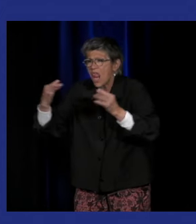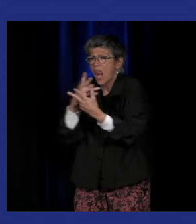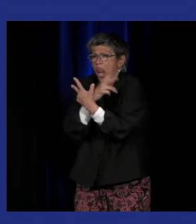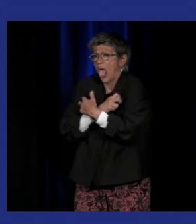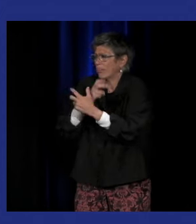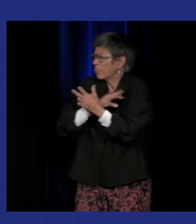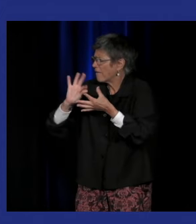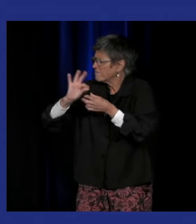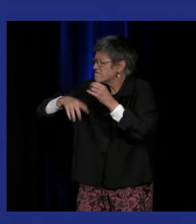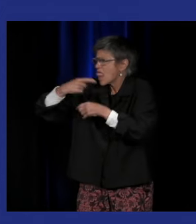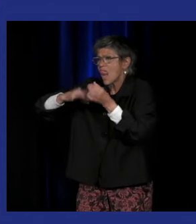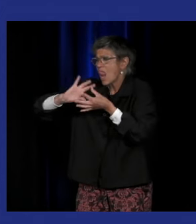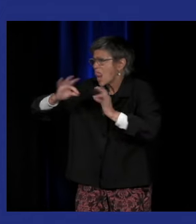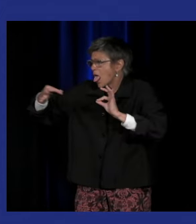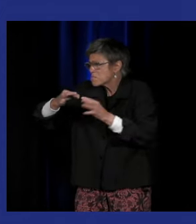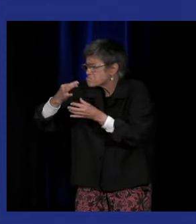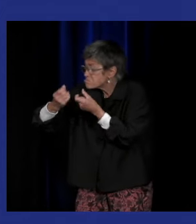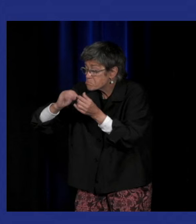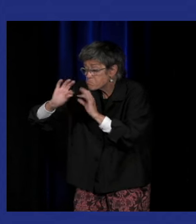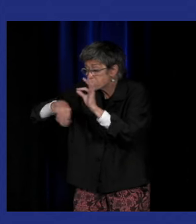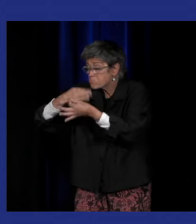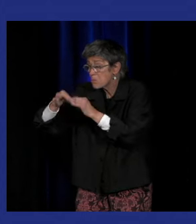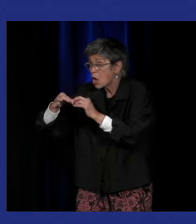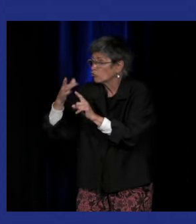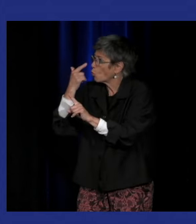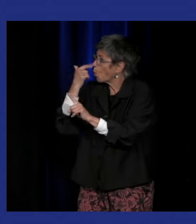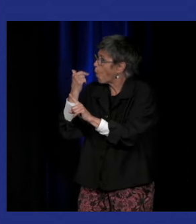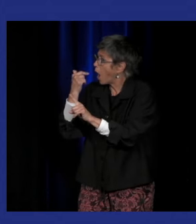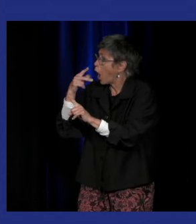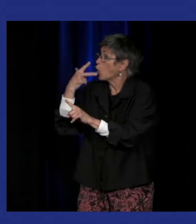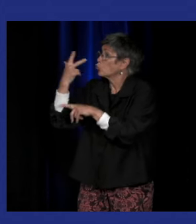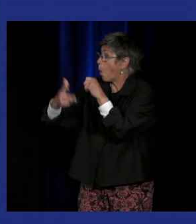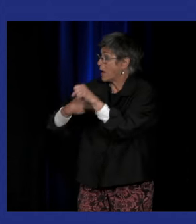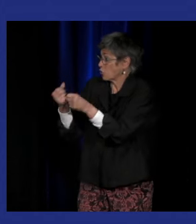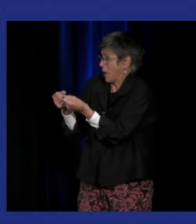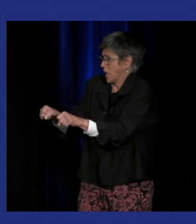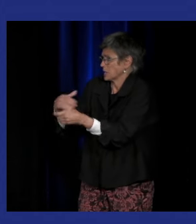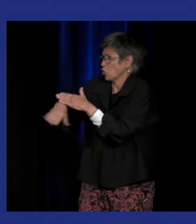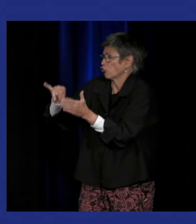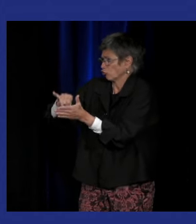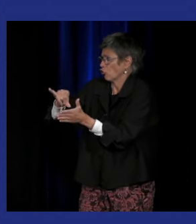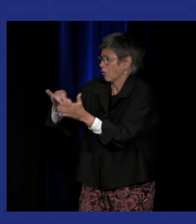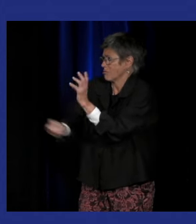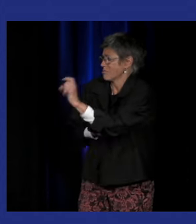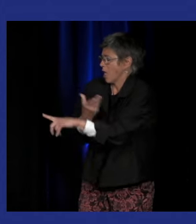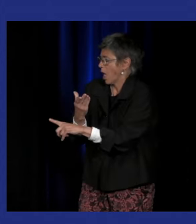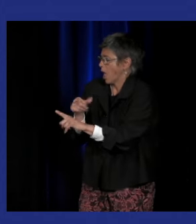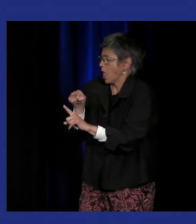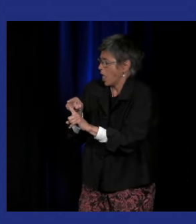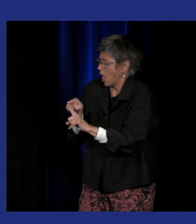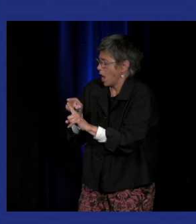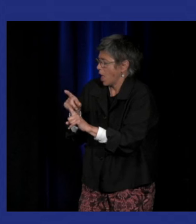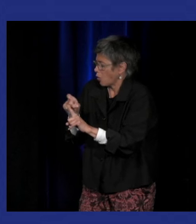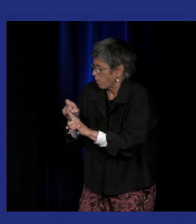c'est à ce moment-là après trois ans je crois qu'elle était dans le centre c'est à ce moment-là qu'elle commence à avoir